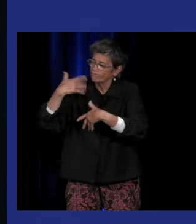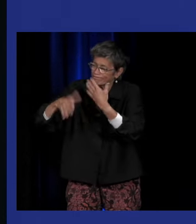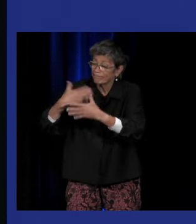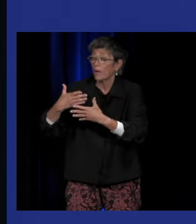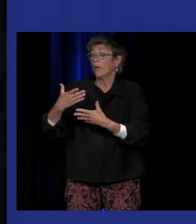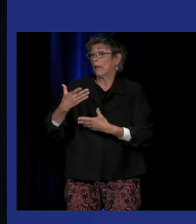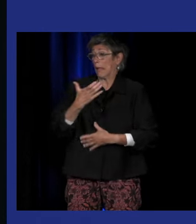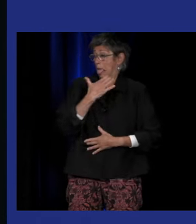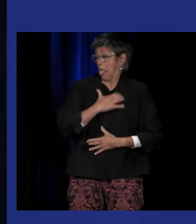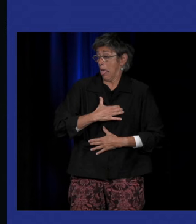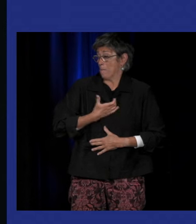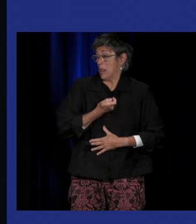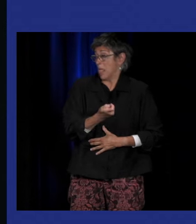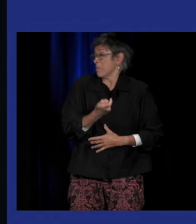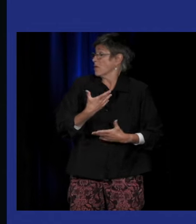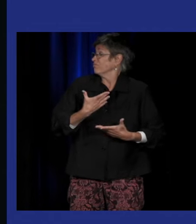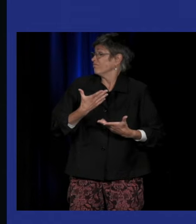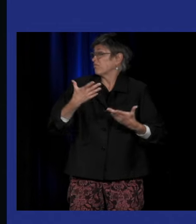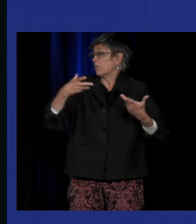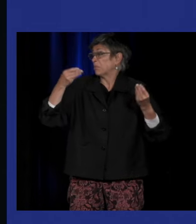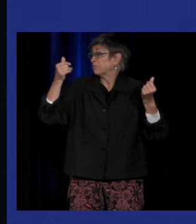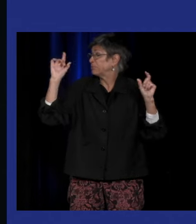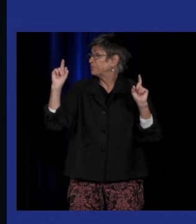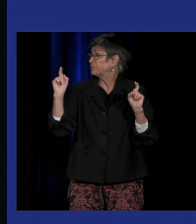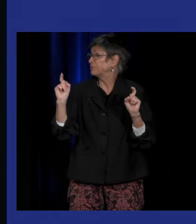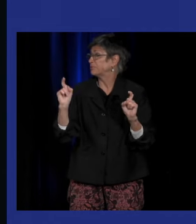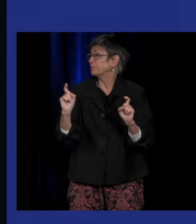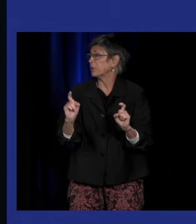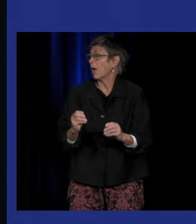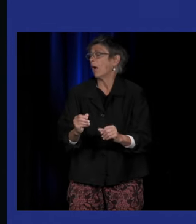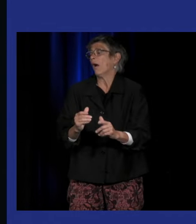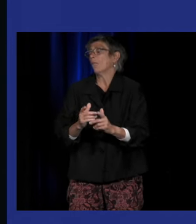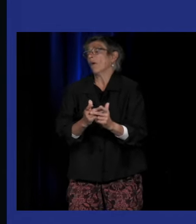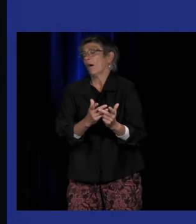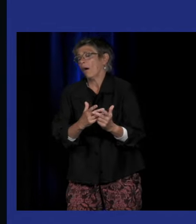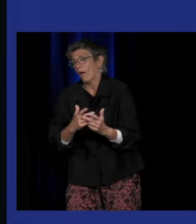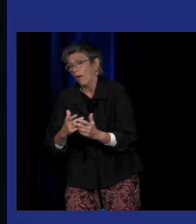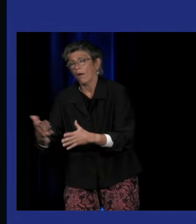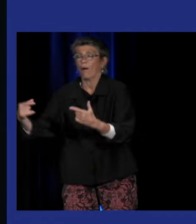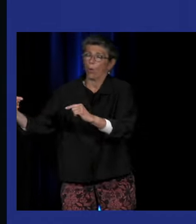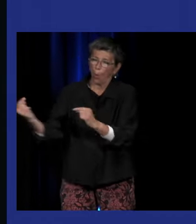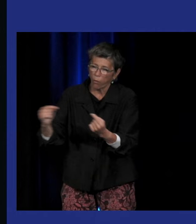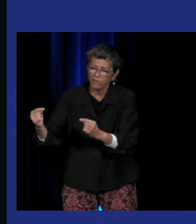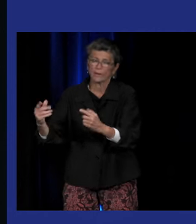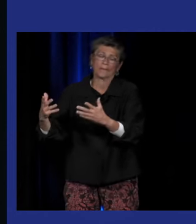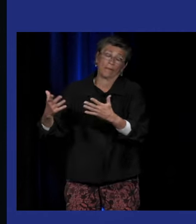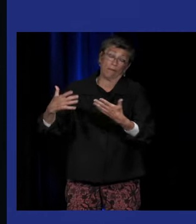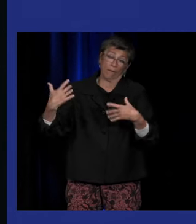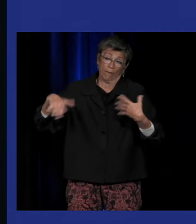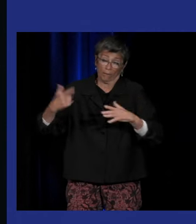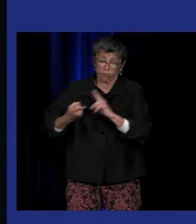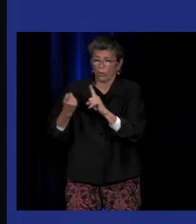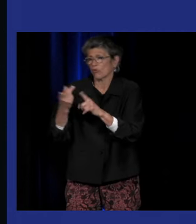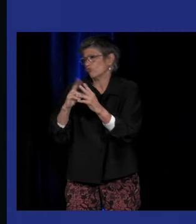La tradition de l'abbé de l'épée va petit à petit tomber en dessous et il y aura des conflits importants. On ne pas rentrer dans les détails, mais des conflits très